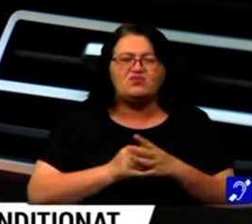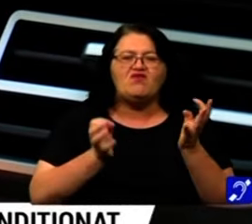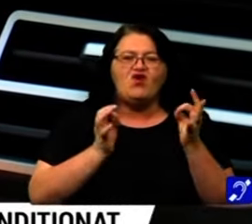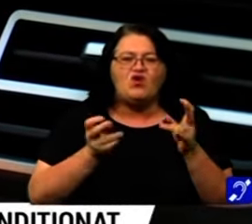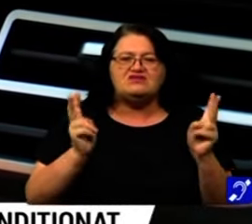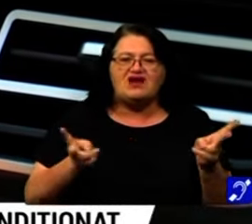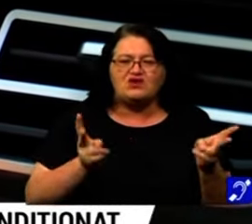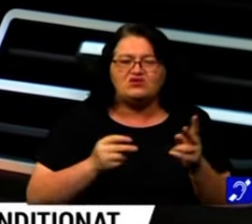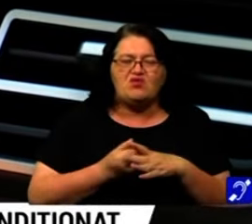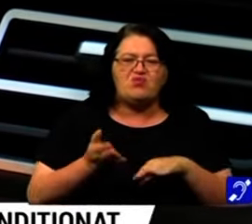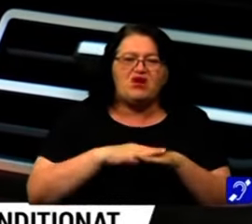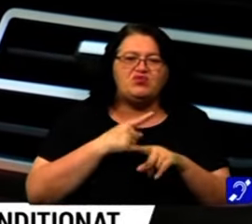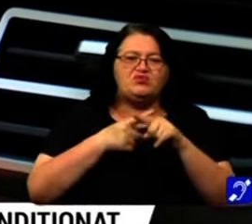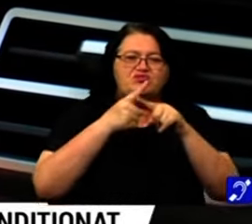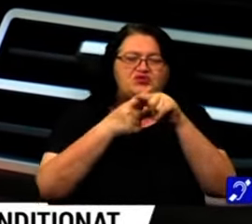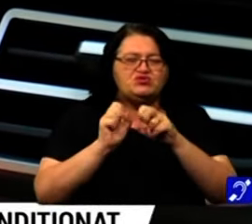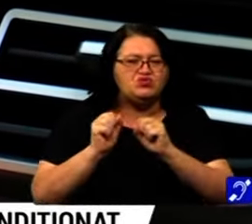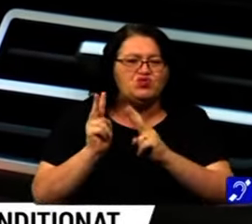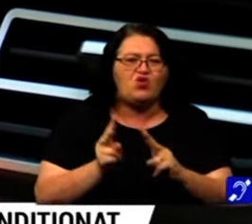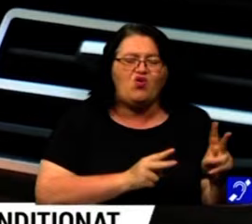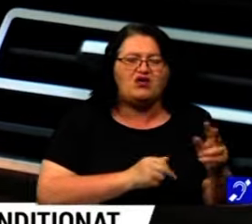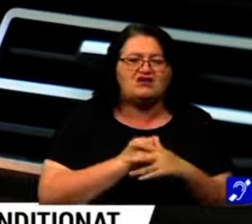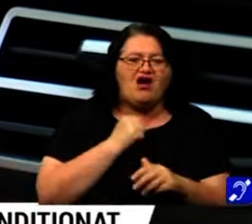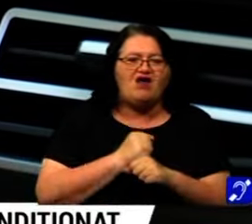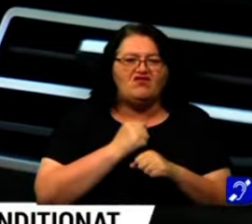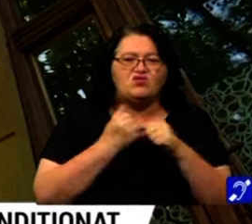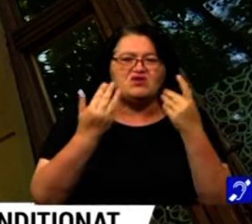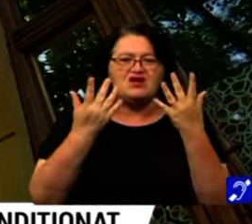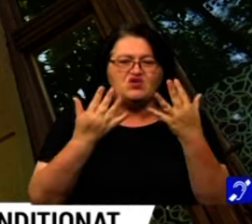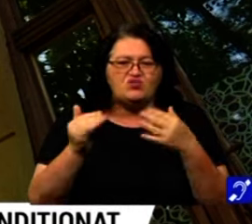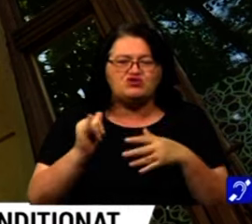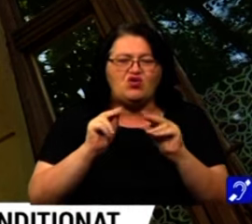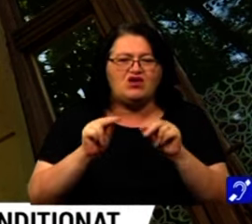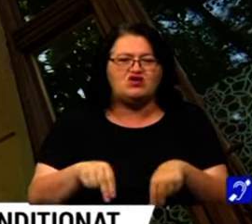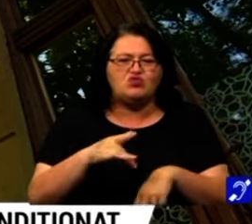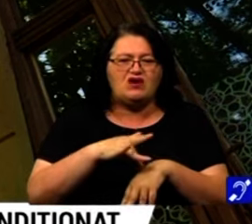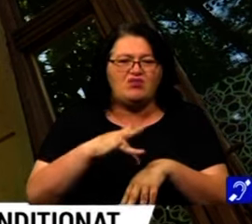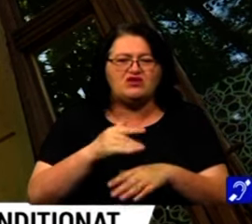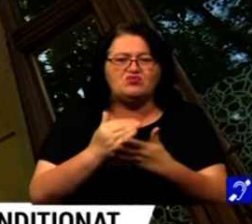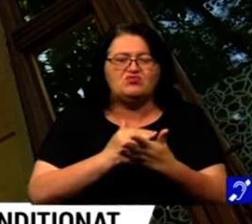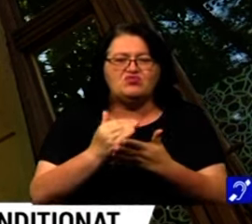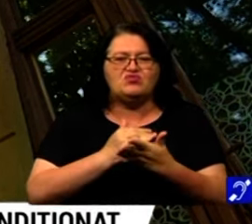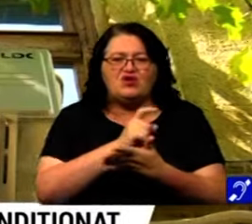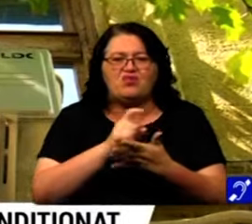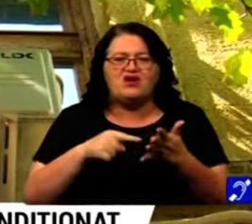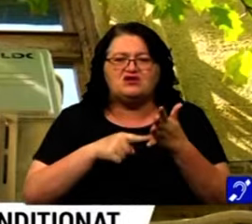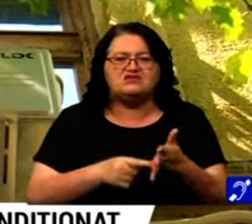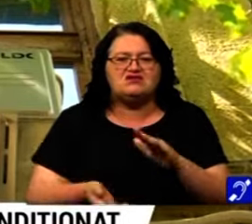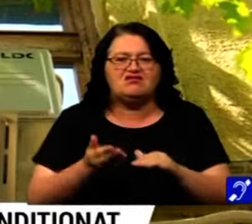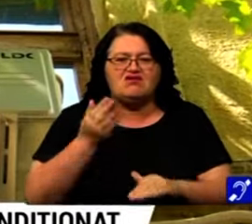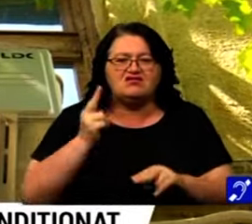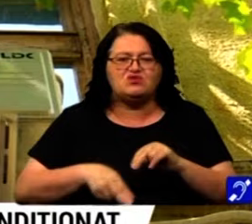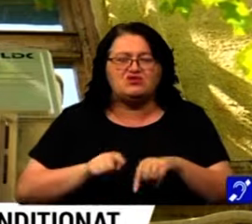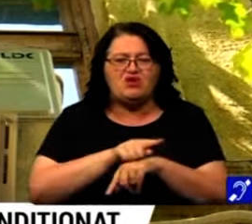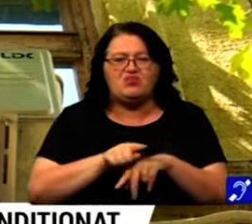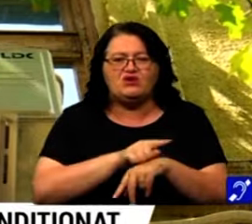aerului condiționat în exces sau în mod necorespunzător a făcut ca numărul celor care ajung la medic cu probleme cauzate de acesta să crească în